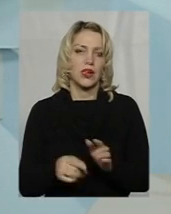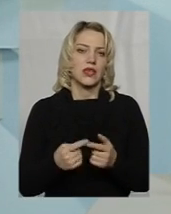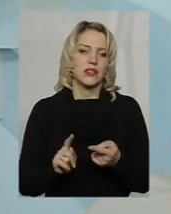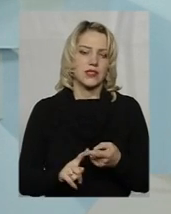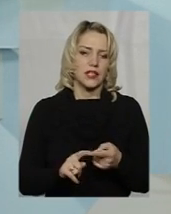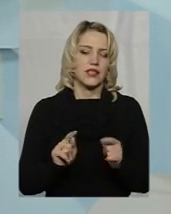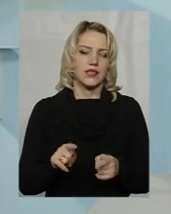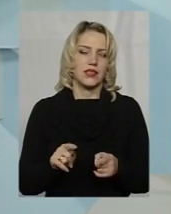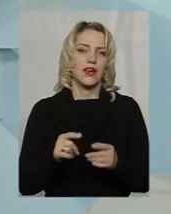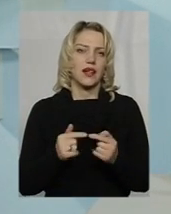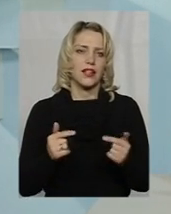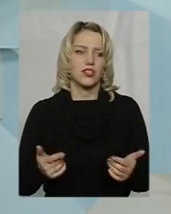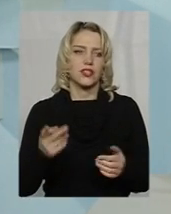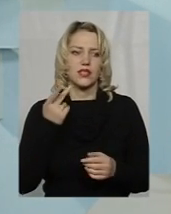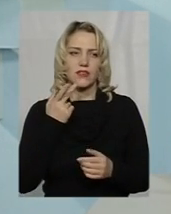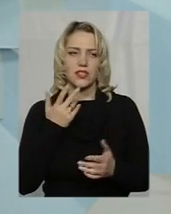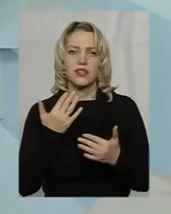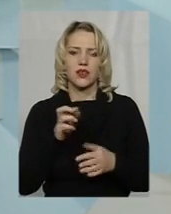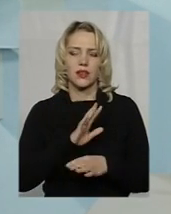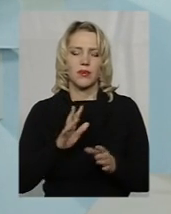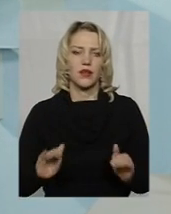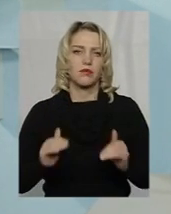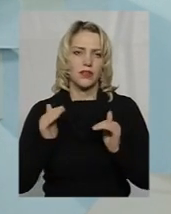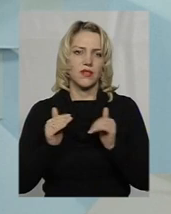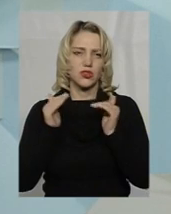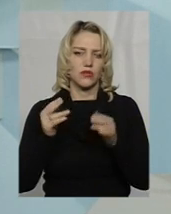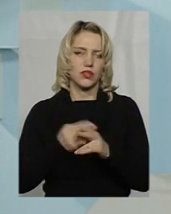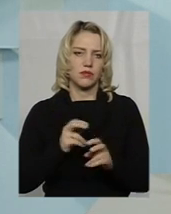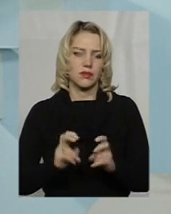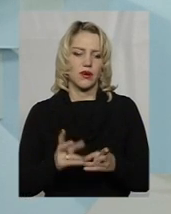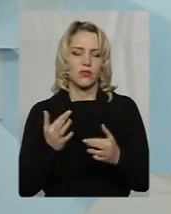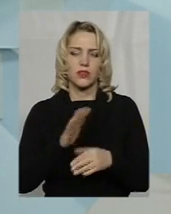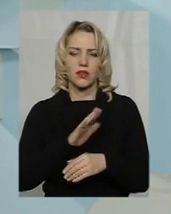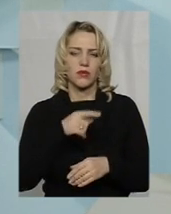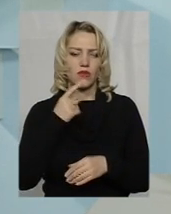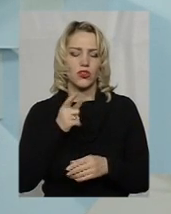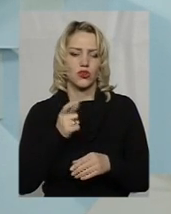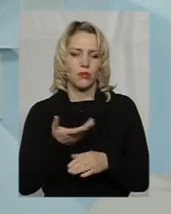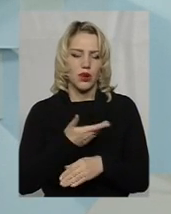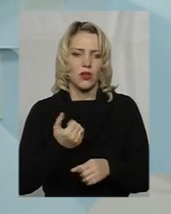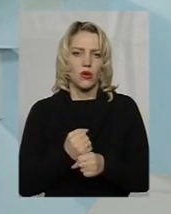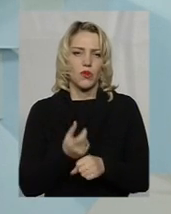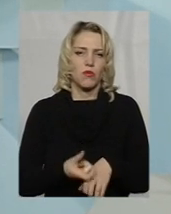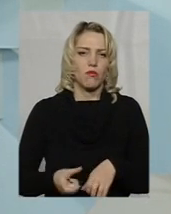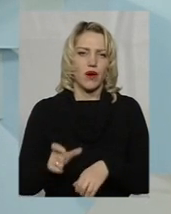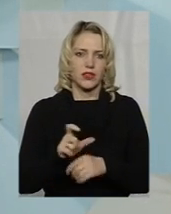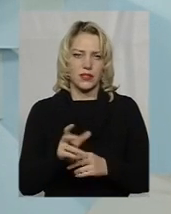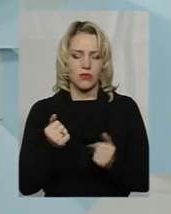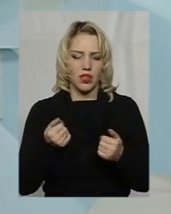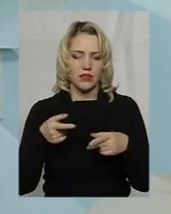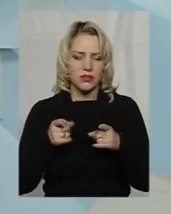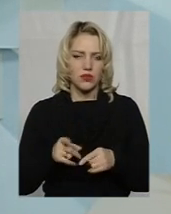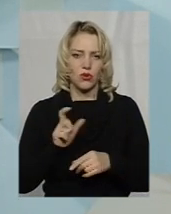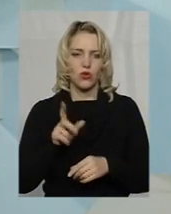речі, які завжди, скільки би ми не підвищували безпеку, скільки би ми не наговорили, що ми робимо максимум, так, люди на атомних станціях, які